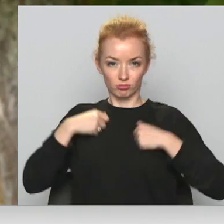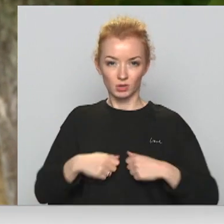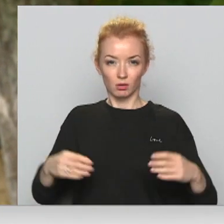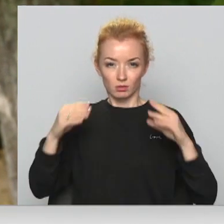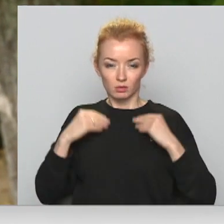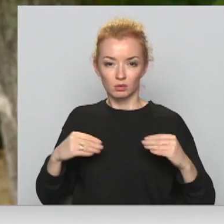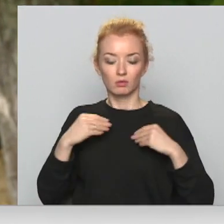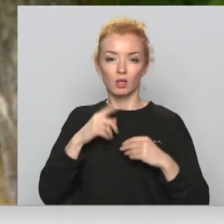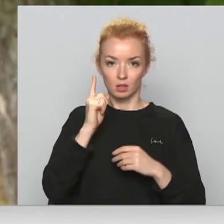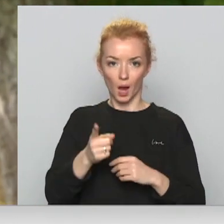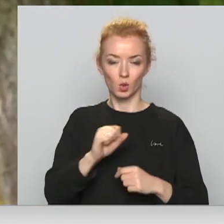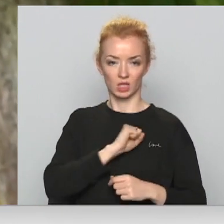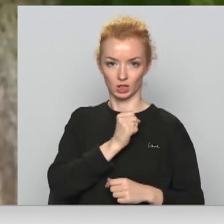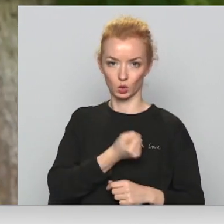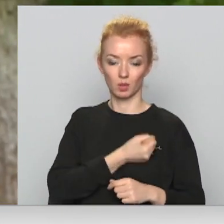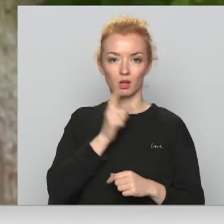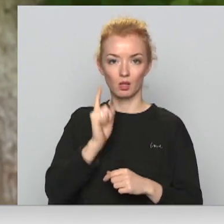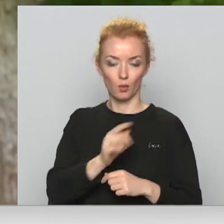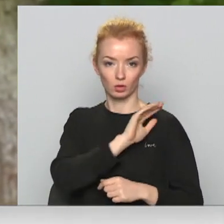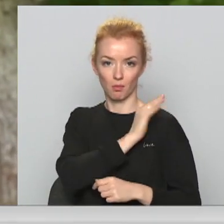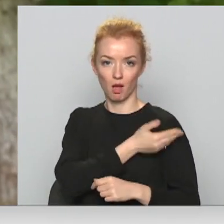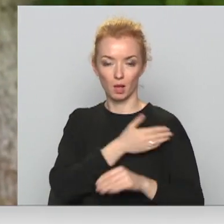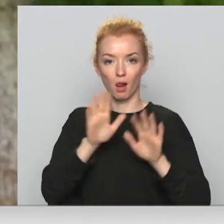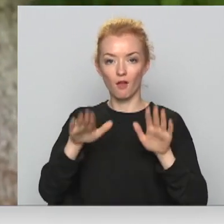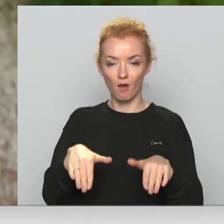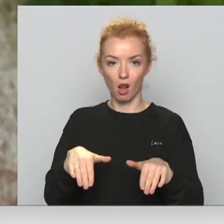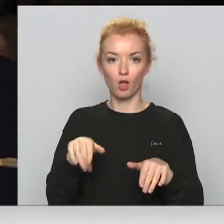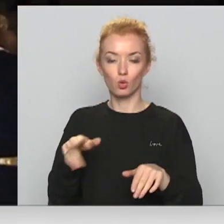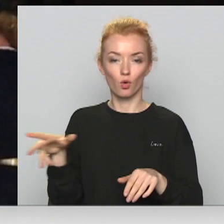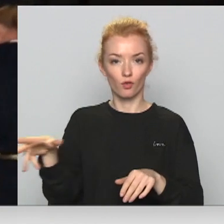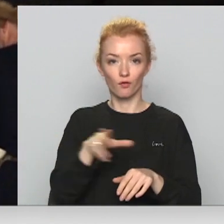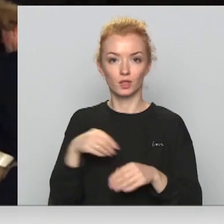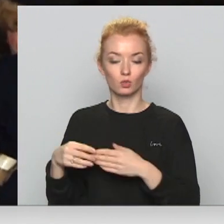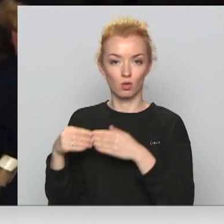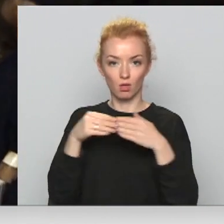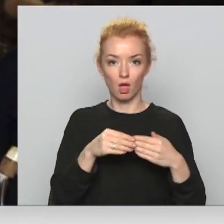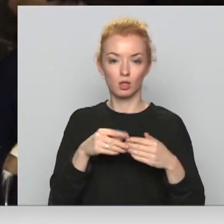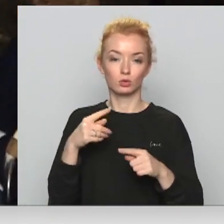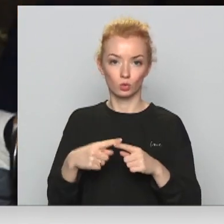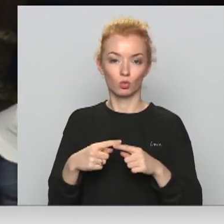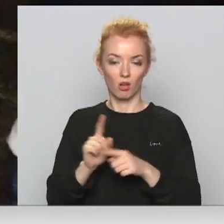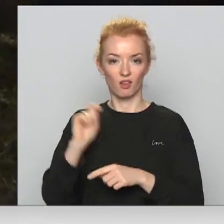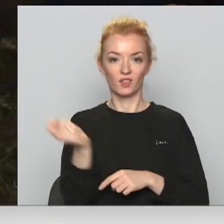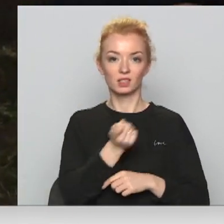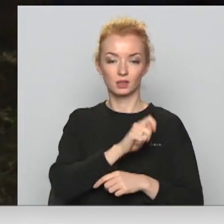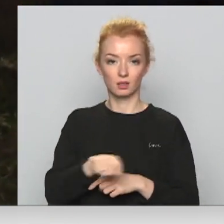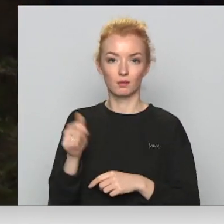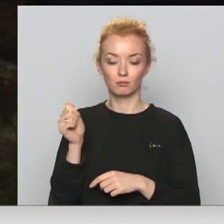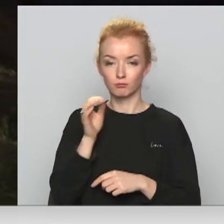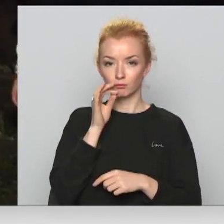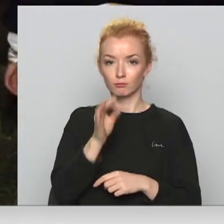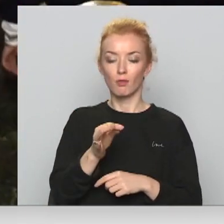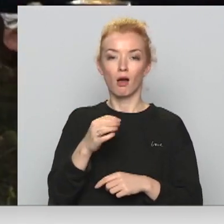ir jābūt izturībai, jābūt spēkam, lai varētu to visu nest un kur nu vēl vicināt. Es saku ar